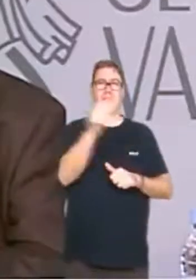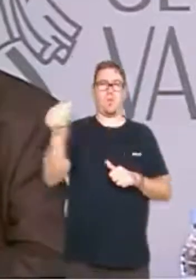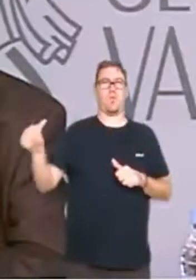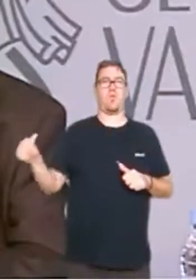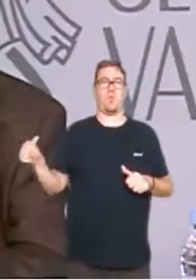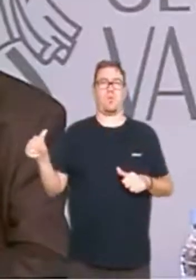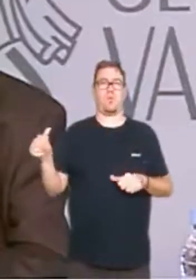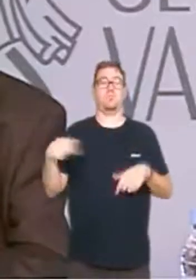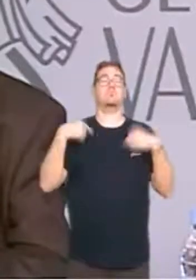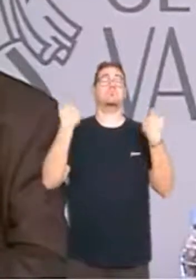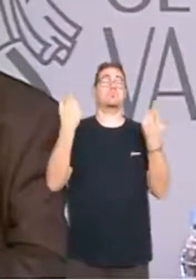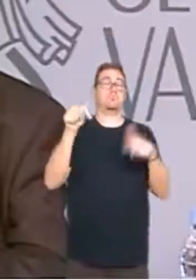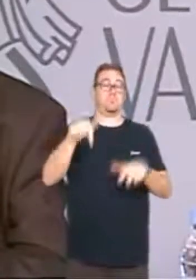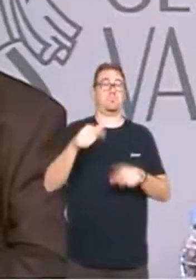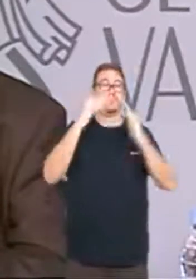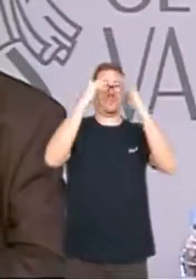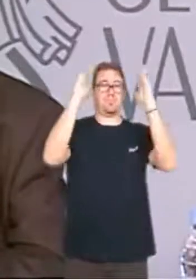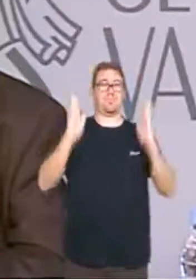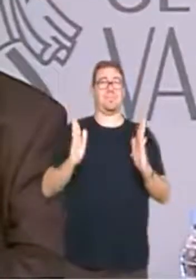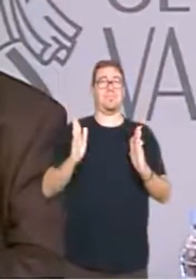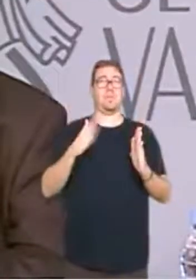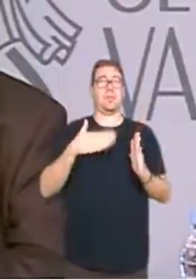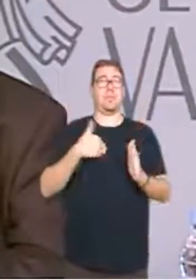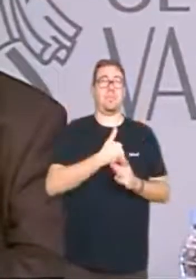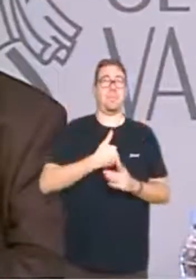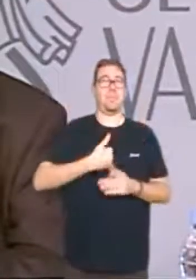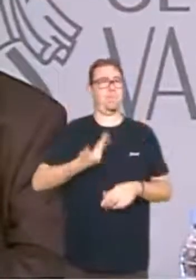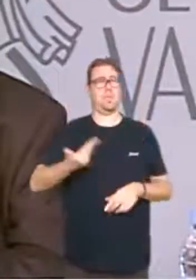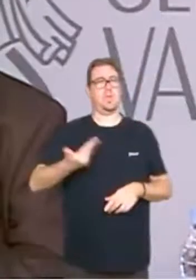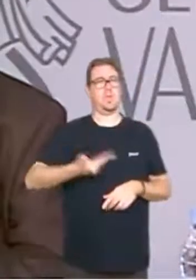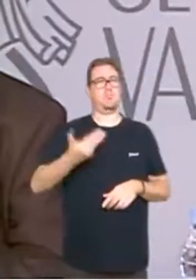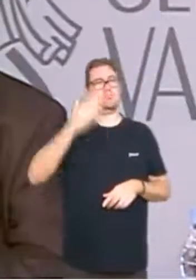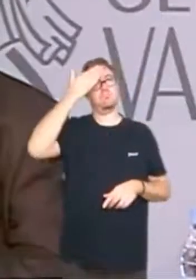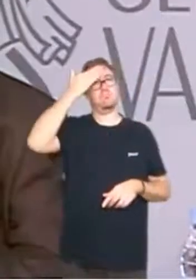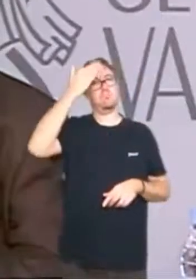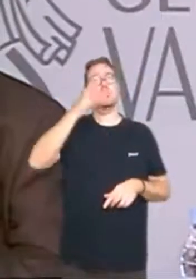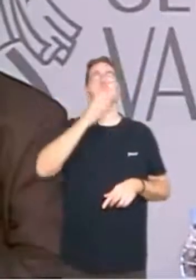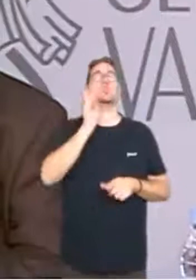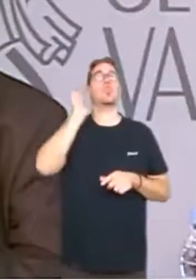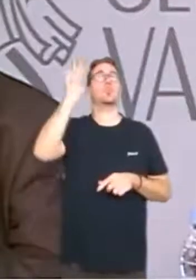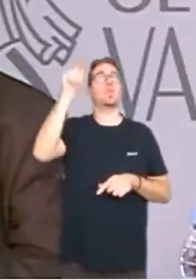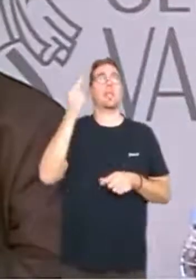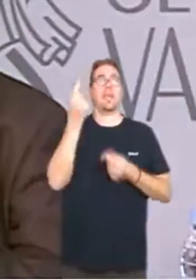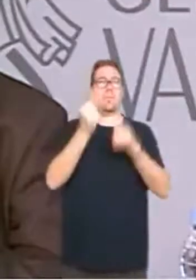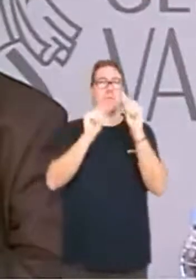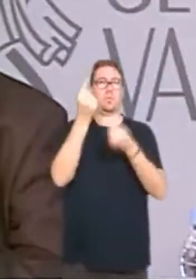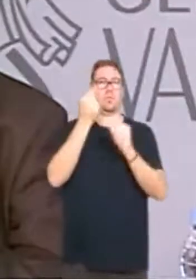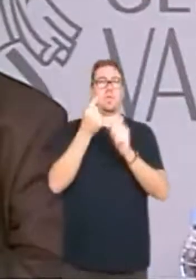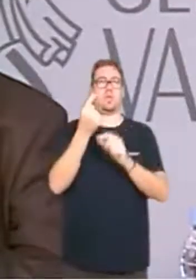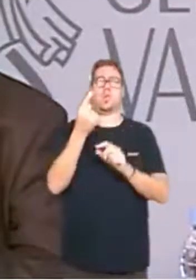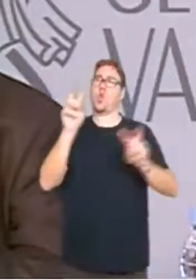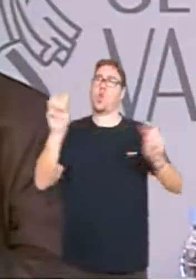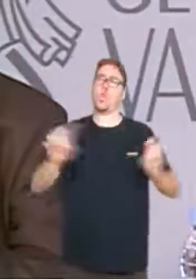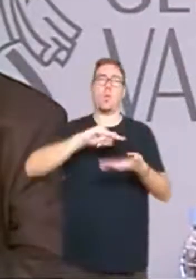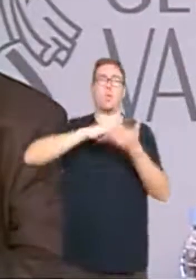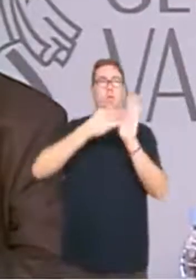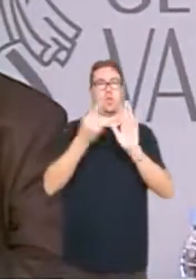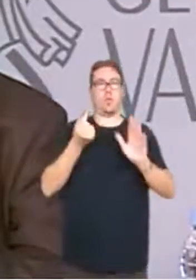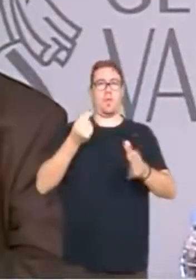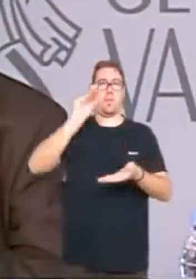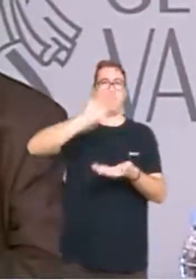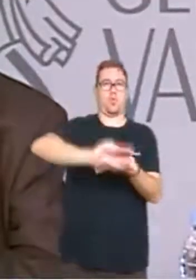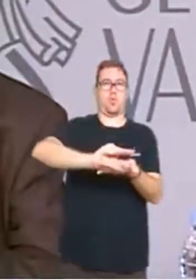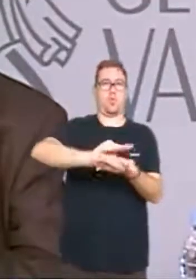En este apartat la vivenda juga un paper essencial i per això la Conselleria ha pressupostat un nou projecte d'inversió